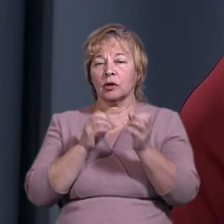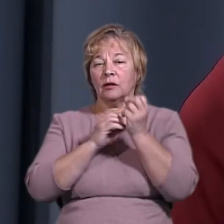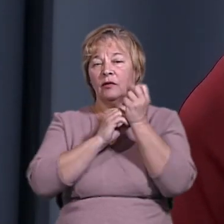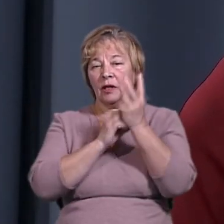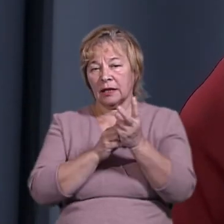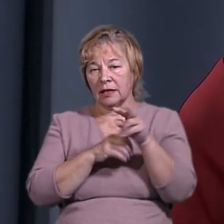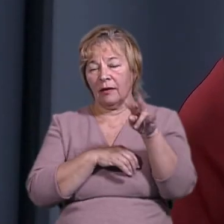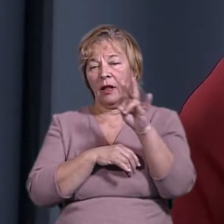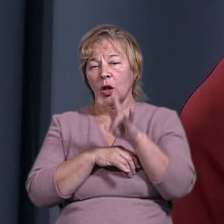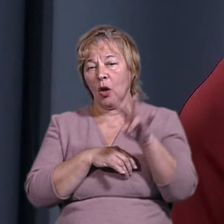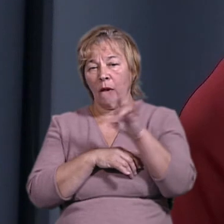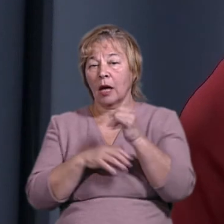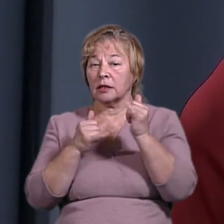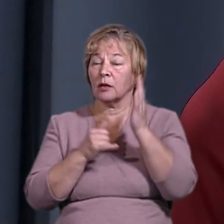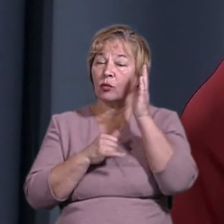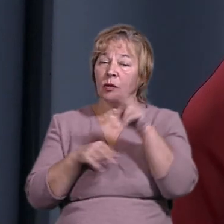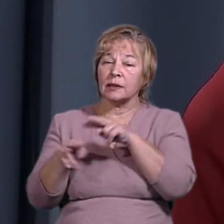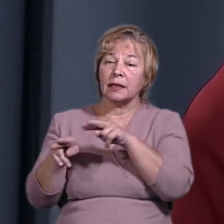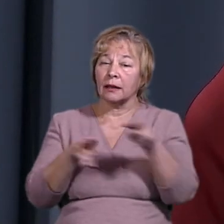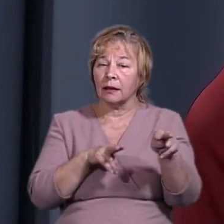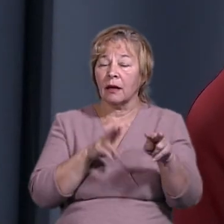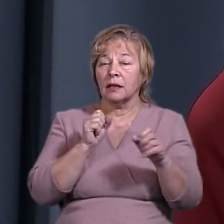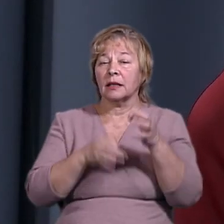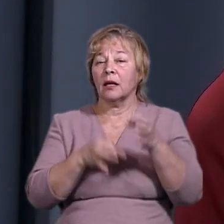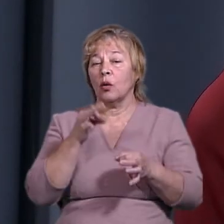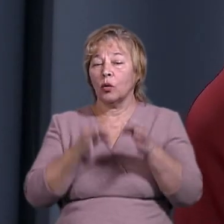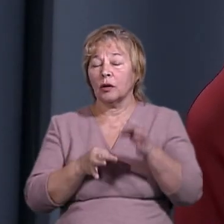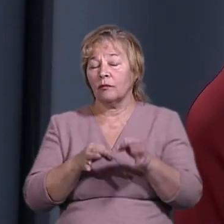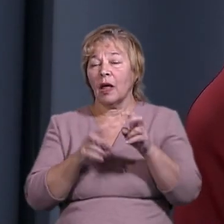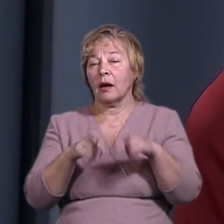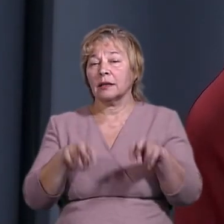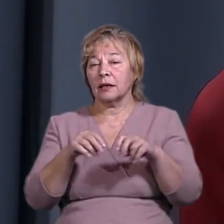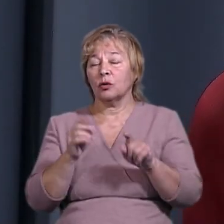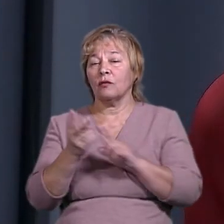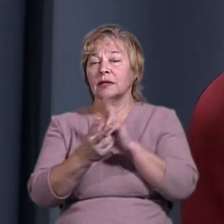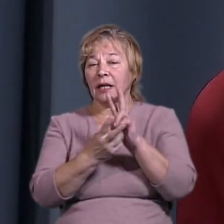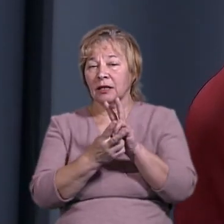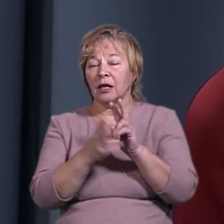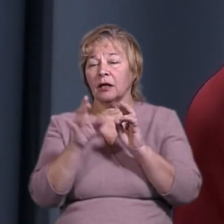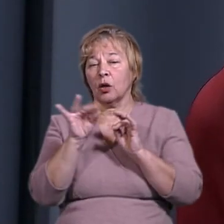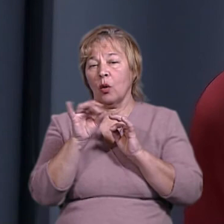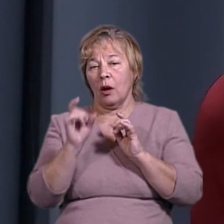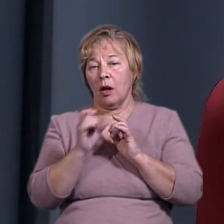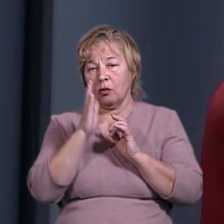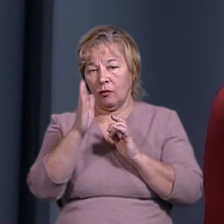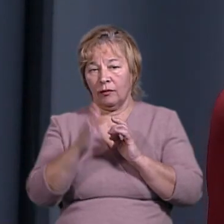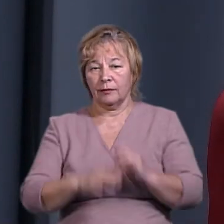листопада, але тепер будемо стежити за ходом судових розглядів. До зустрічі на Суспільному Харків.